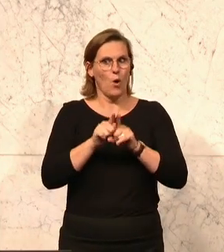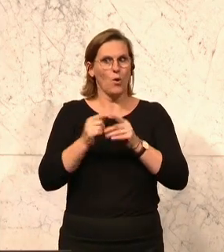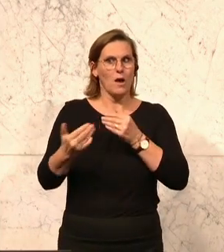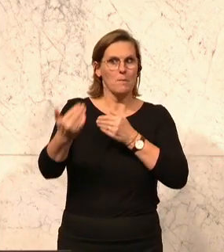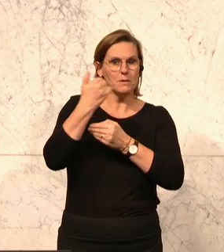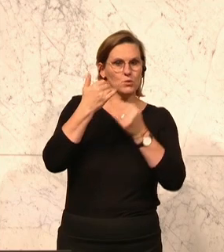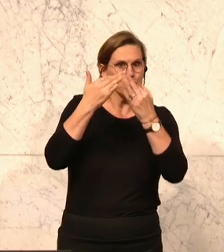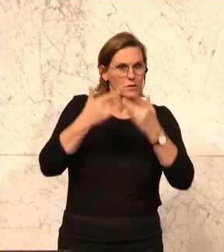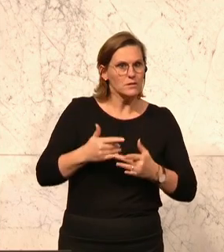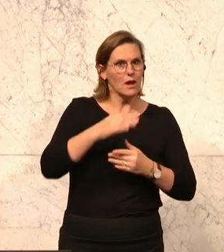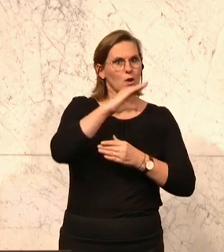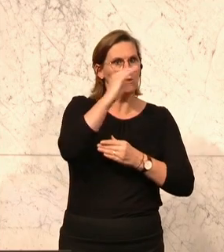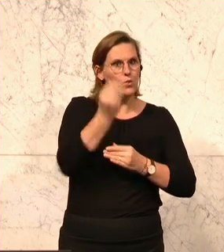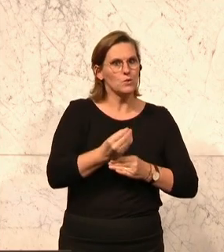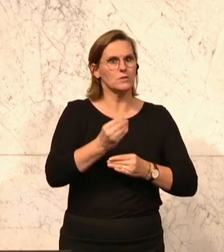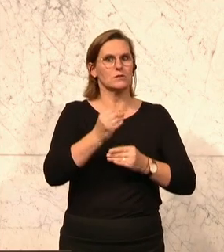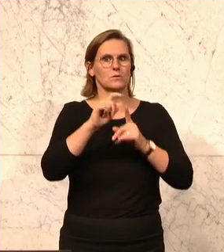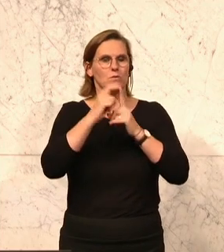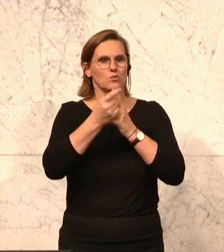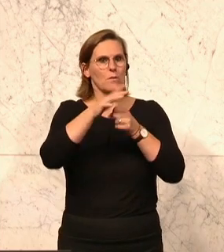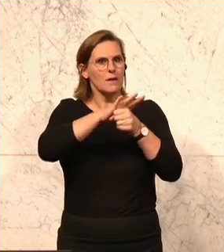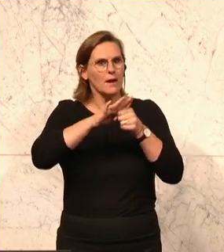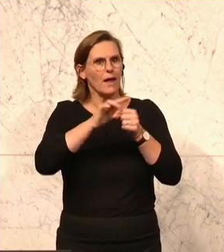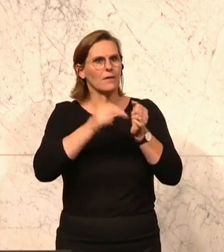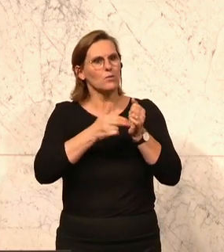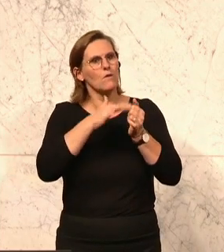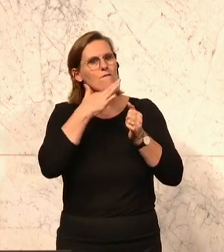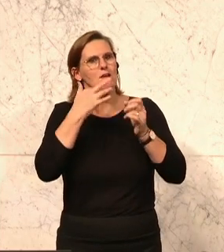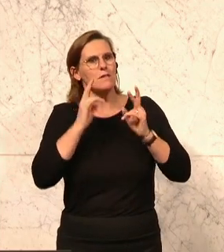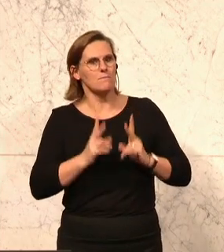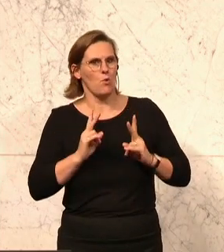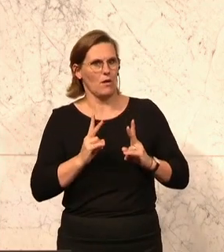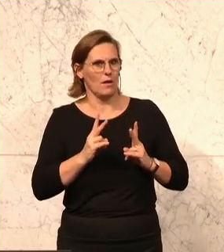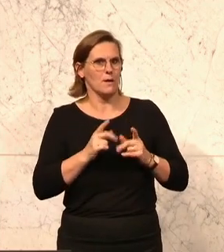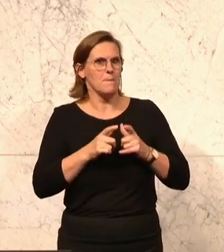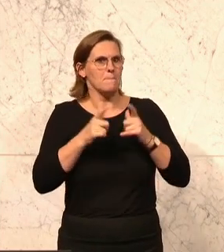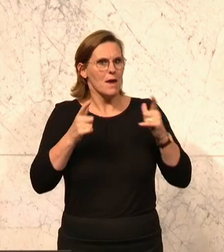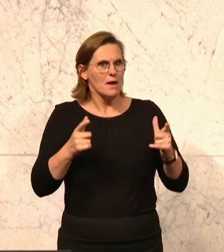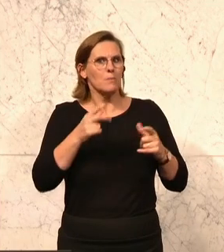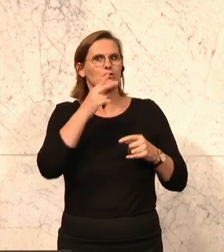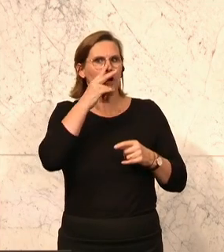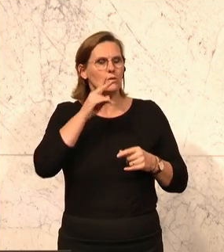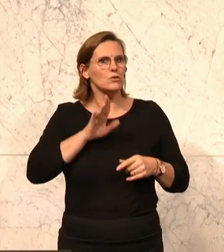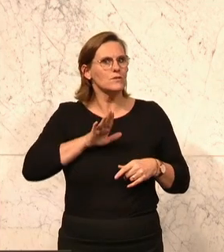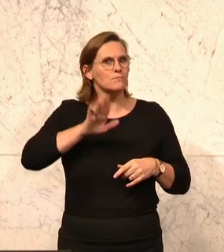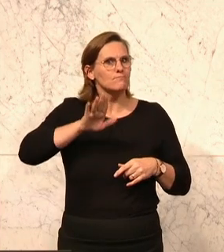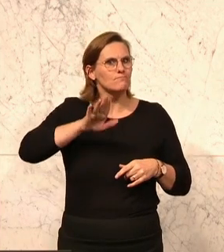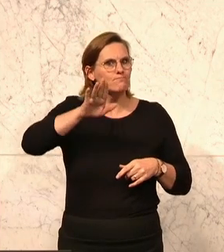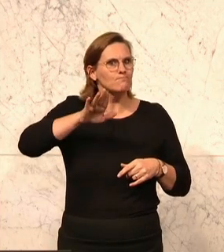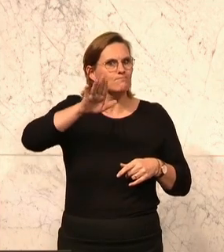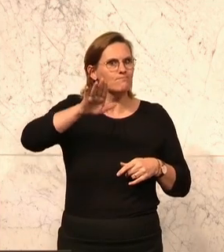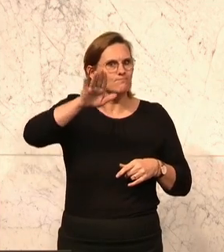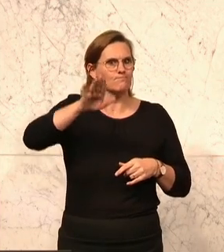einigen Kunst- und Kulturbereichen noch Luft nach oben haben, es geht jedenfalls bergauf. Kunst und Kultur